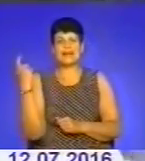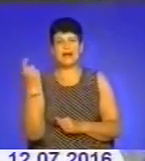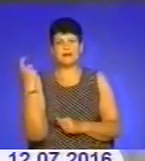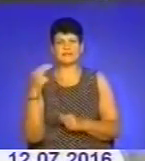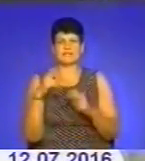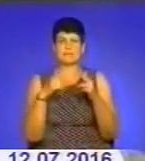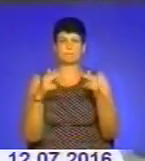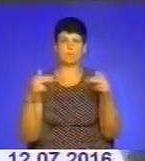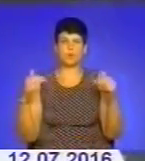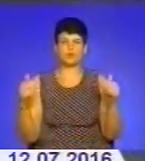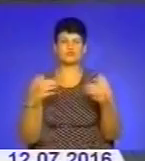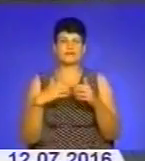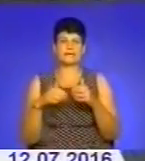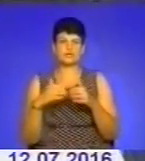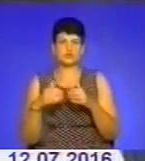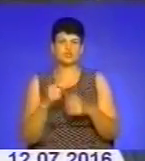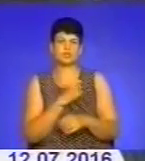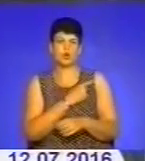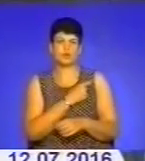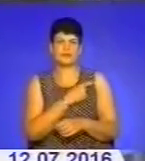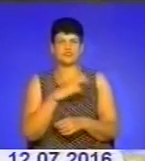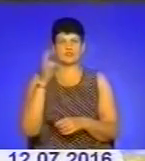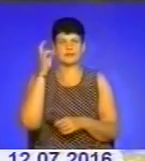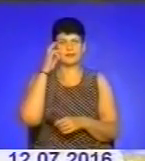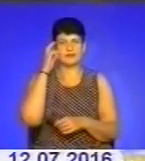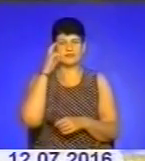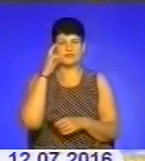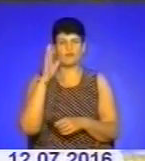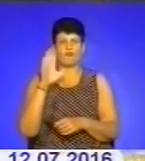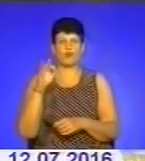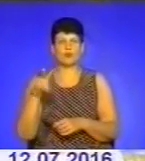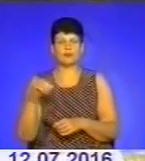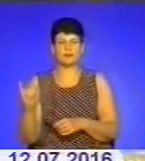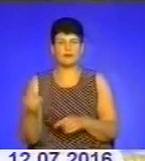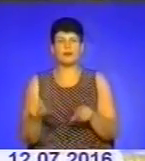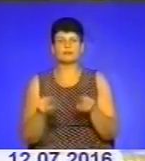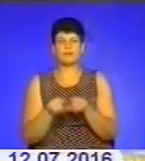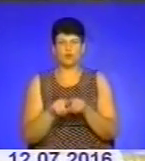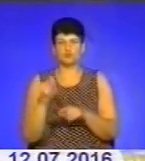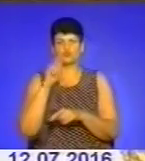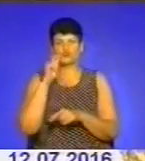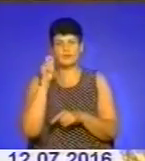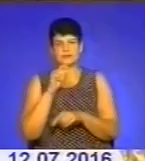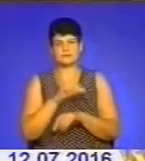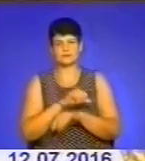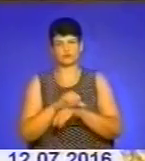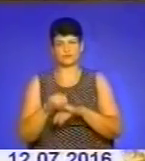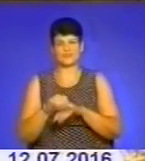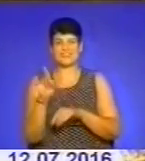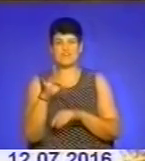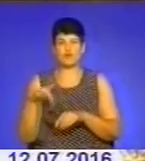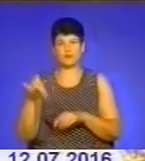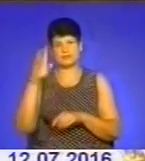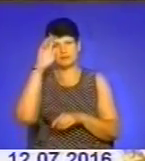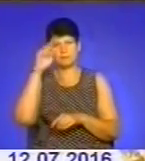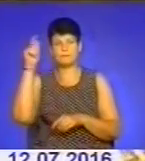Дніпропетровщини, Херсонщини, Одещини, Київщини, Волині, а також українців із-за кордону. З європейських країн